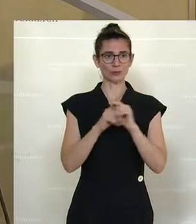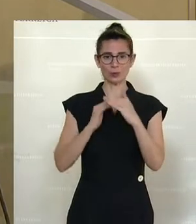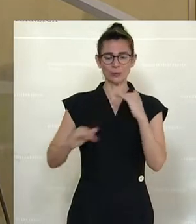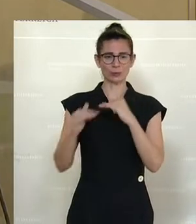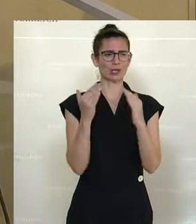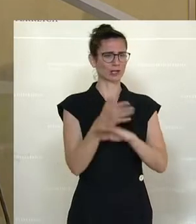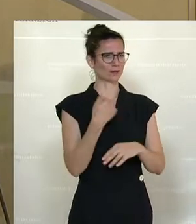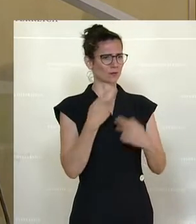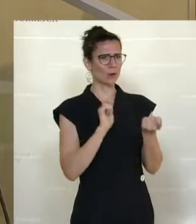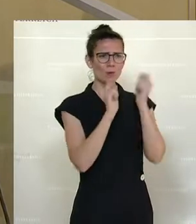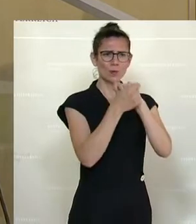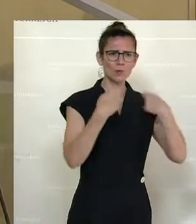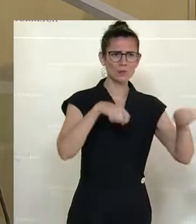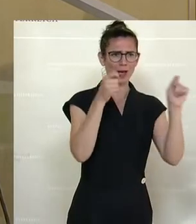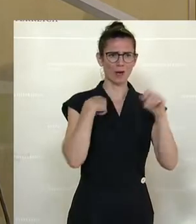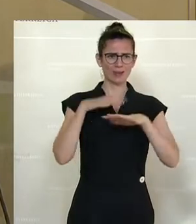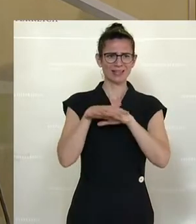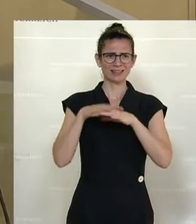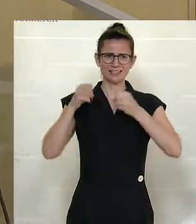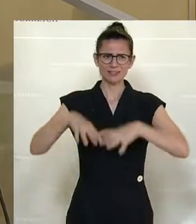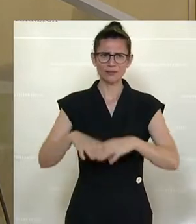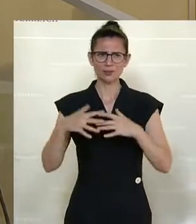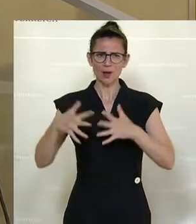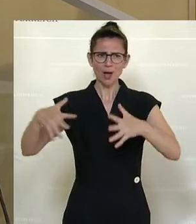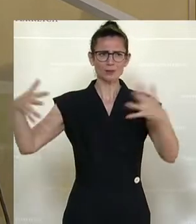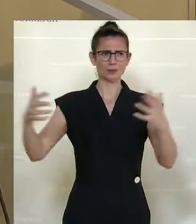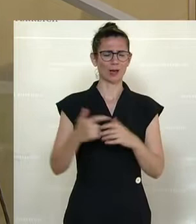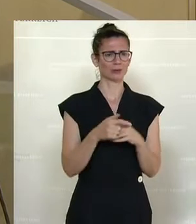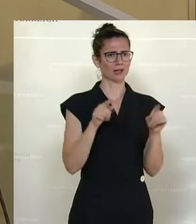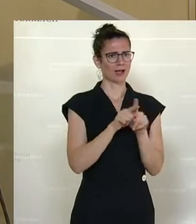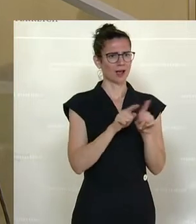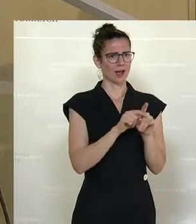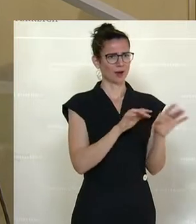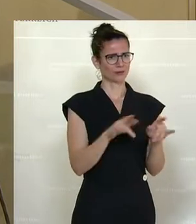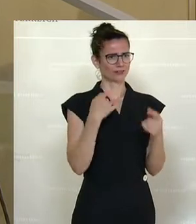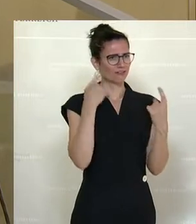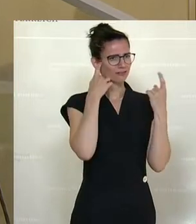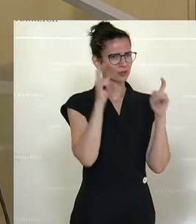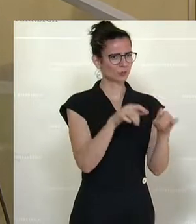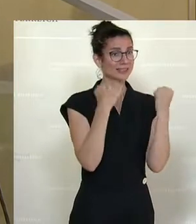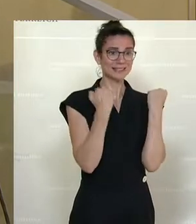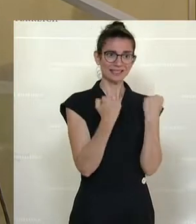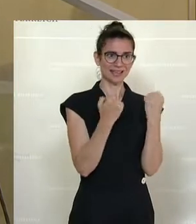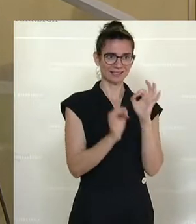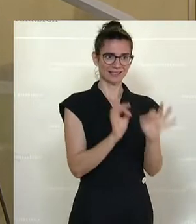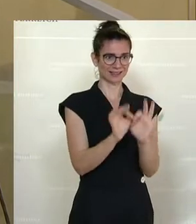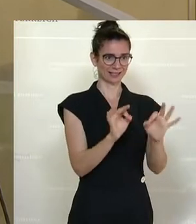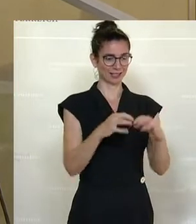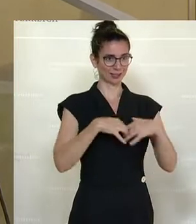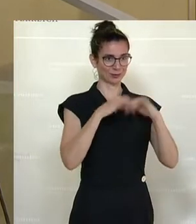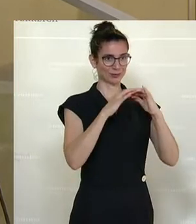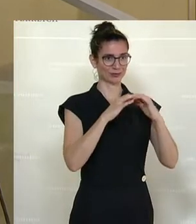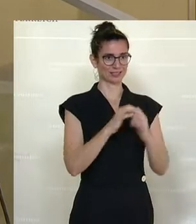Umbau, zum Ausbau der Netzinfrastruktur in Österreich. Zusätzlich schaffen wir mit der Versorgungssicherheitsstrategie auch eine